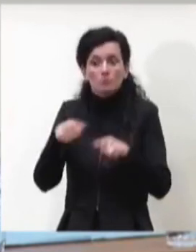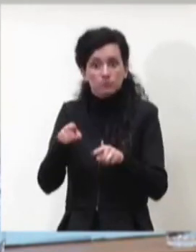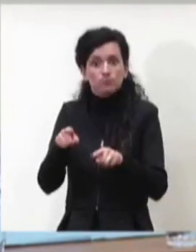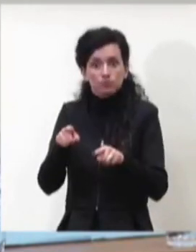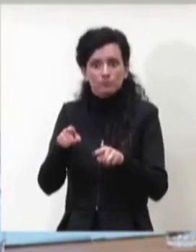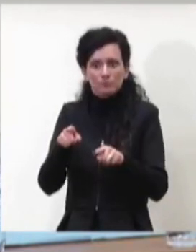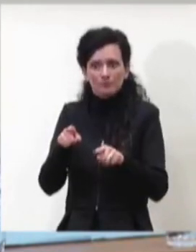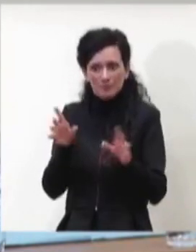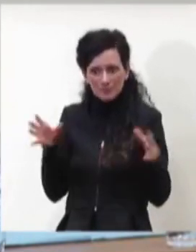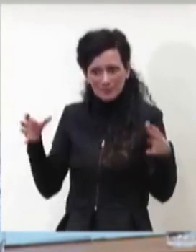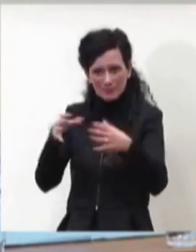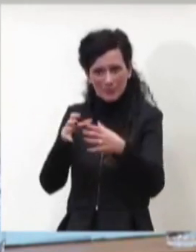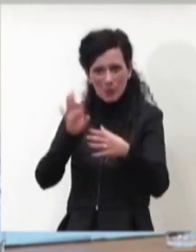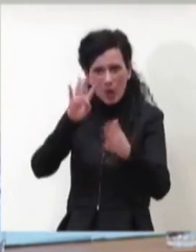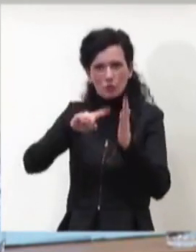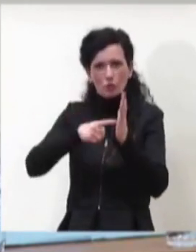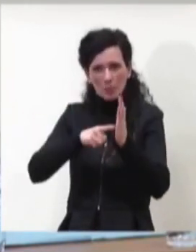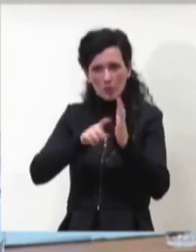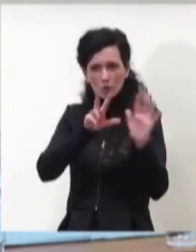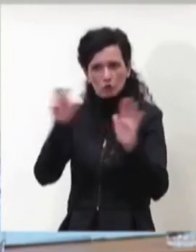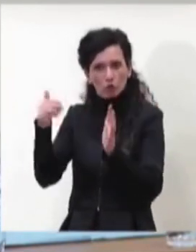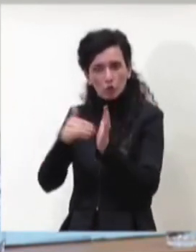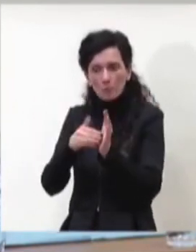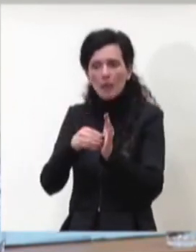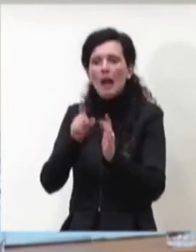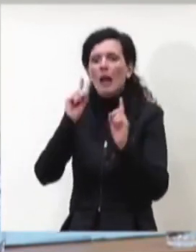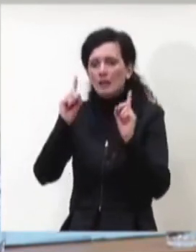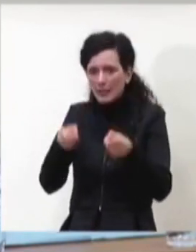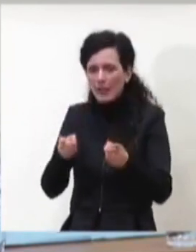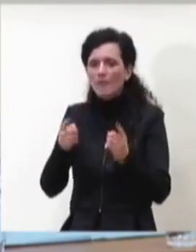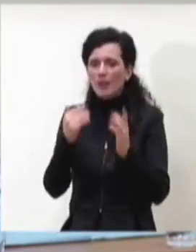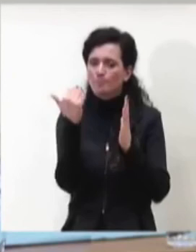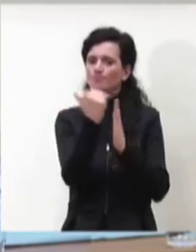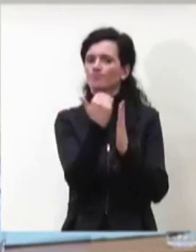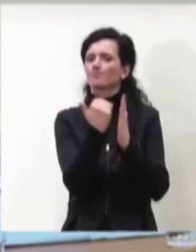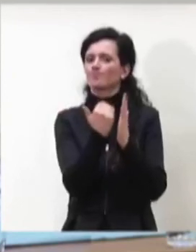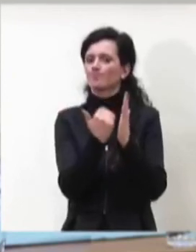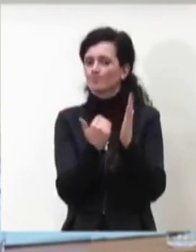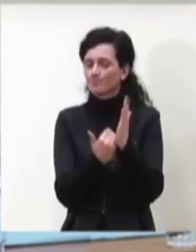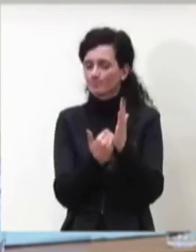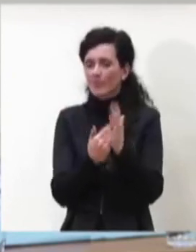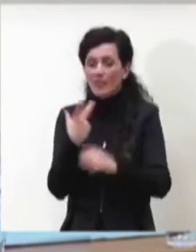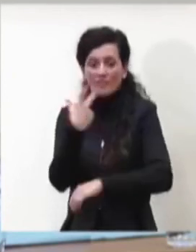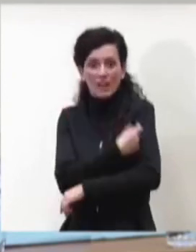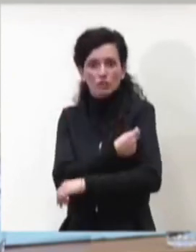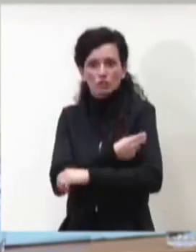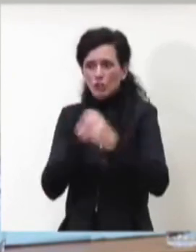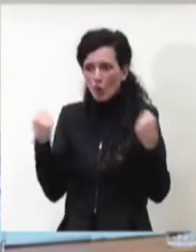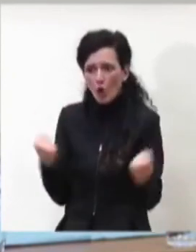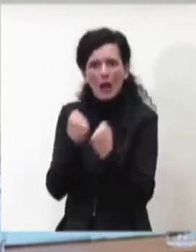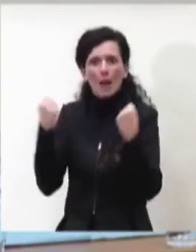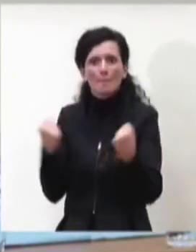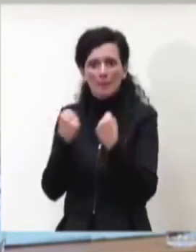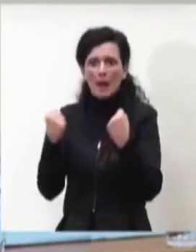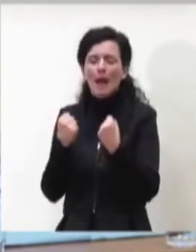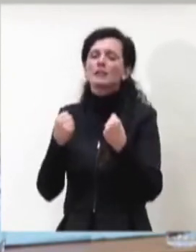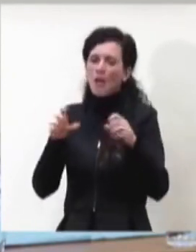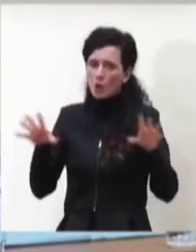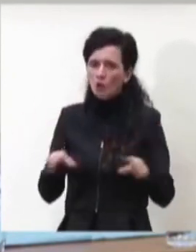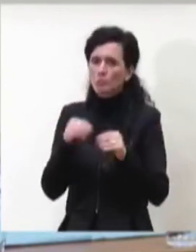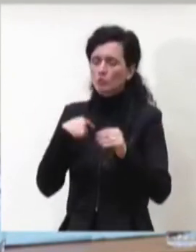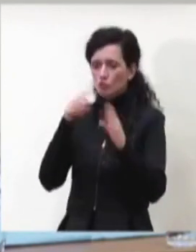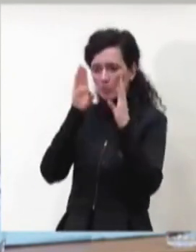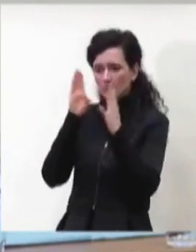programmazione per l'inizio della campagna vaccinale che come ha annunciato anche ieri il